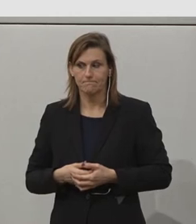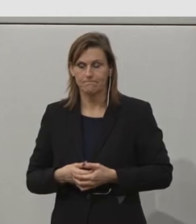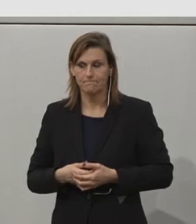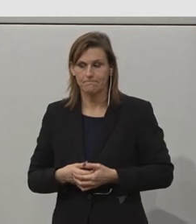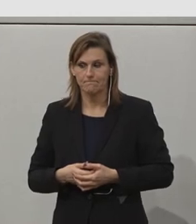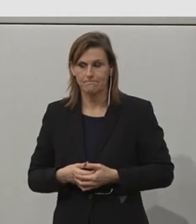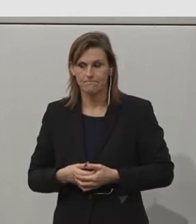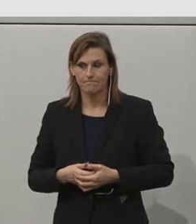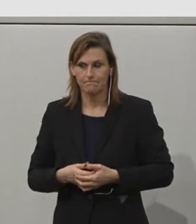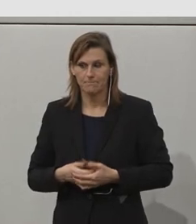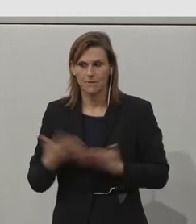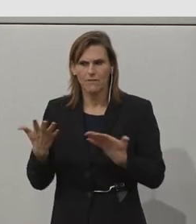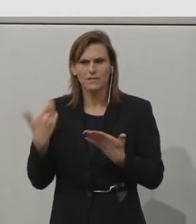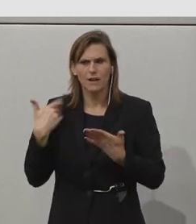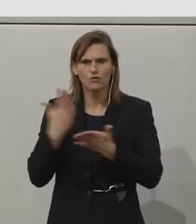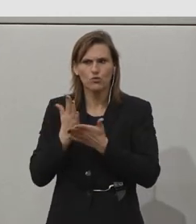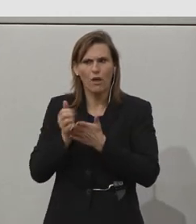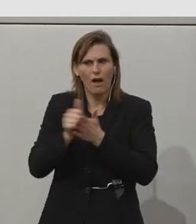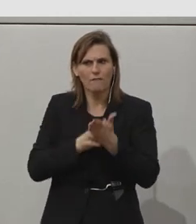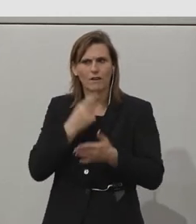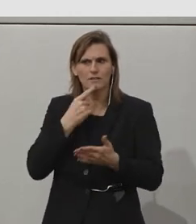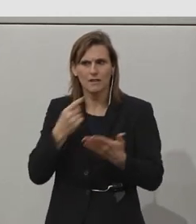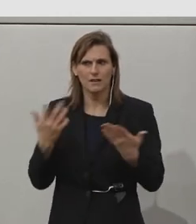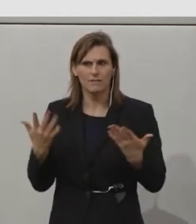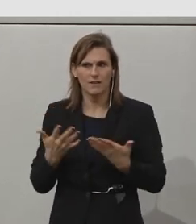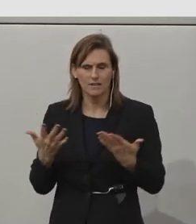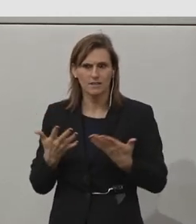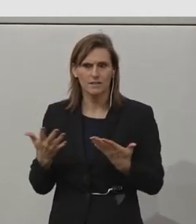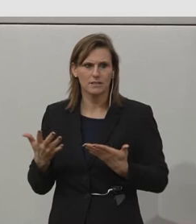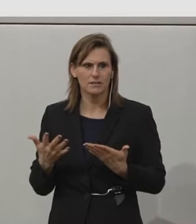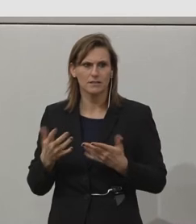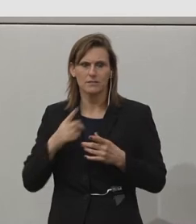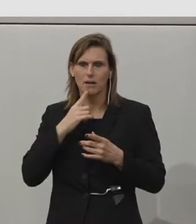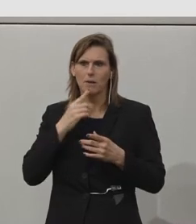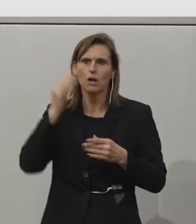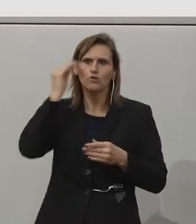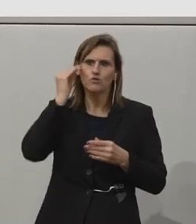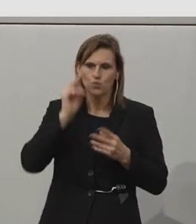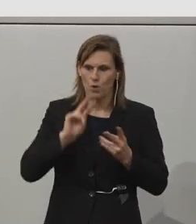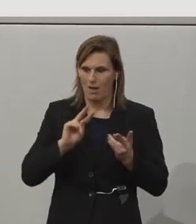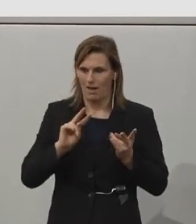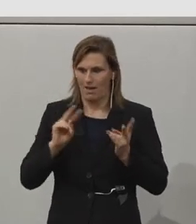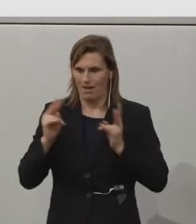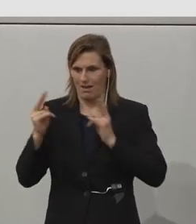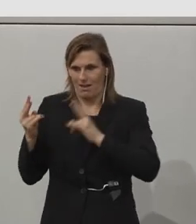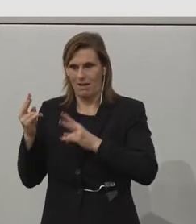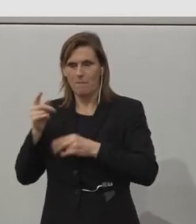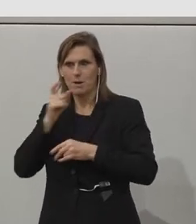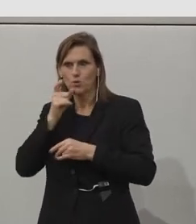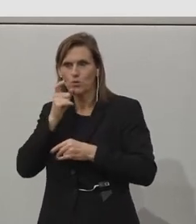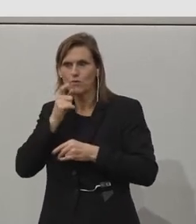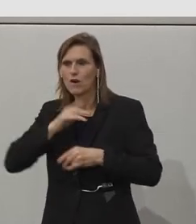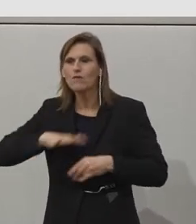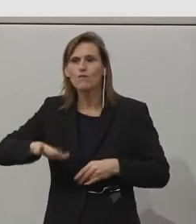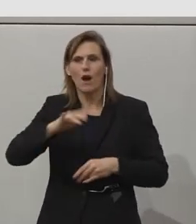Und was ich schon im Eingangsstatement gesagt habe, wenn man sagt, der Übergang Schule Beruf für alle Jugendlichen